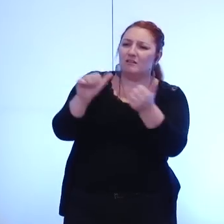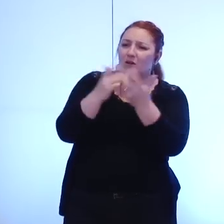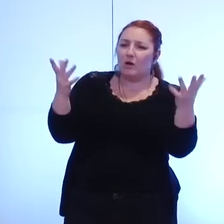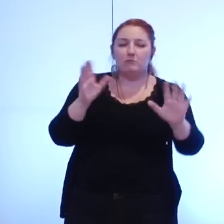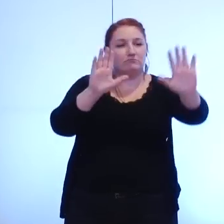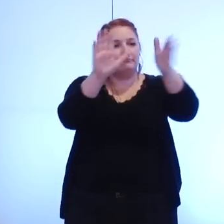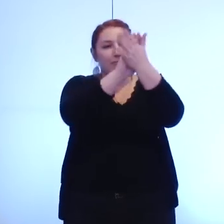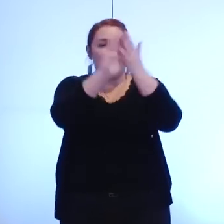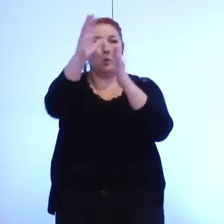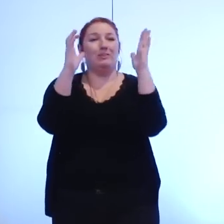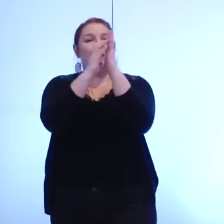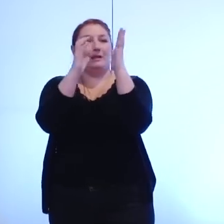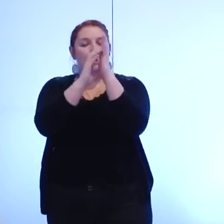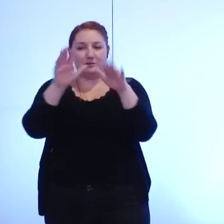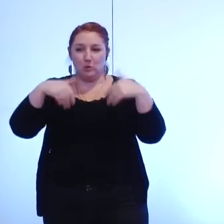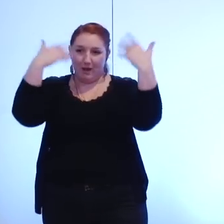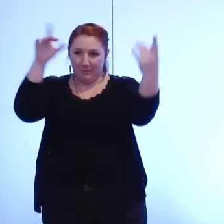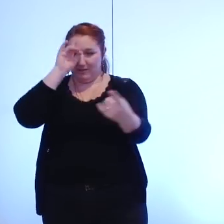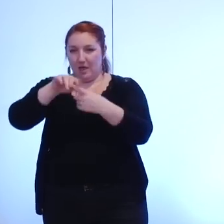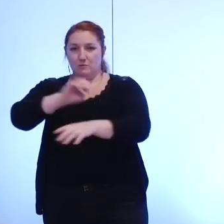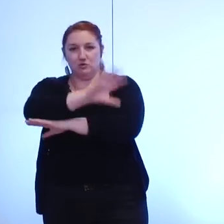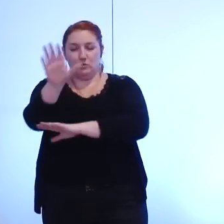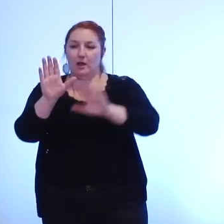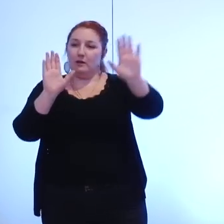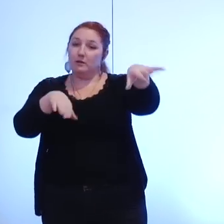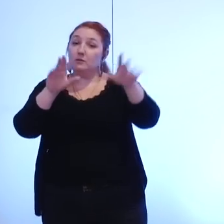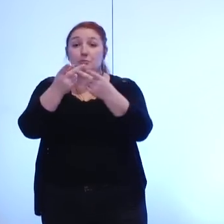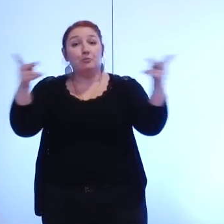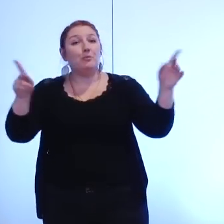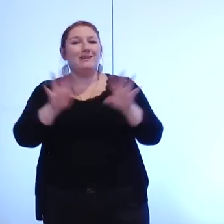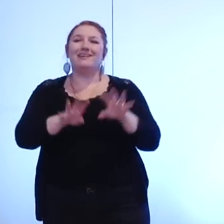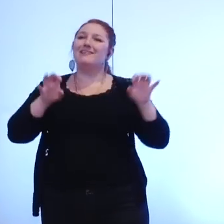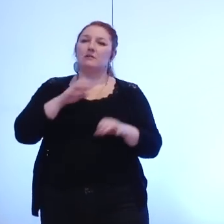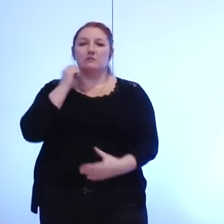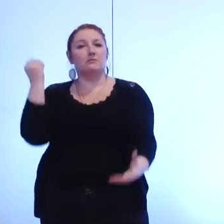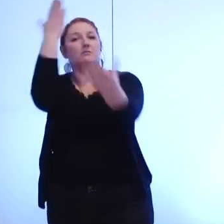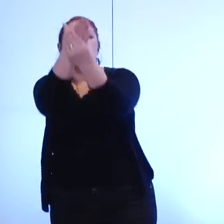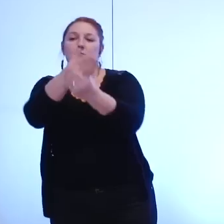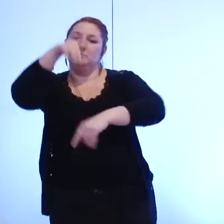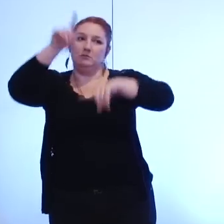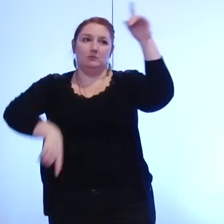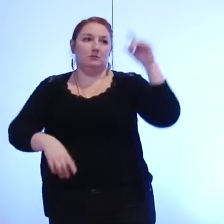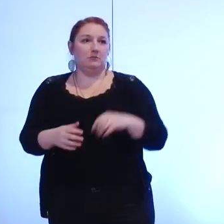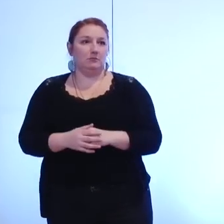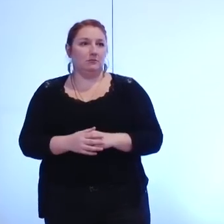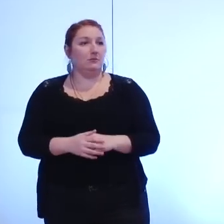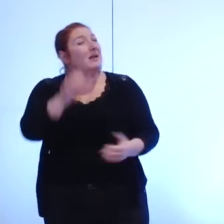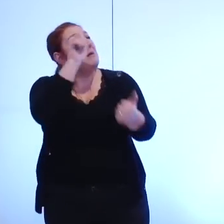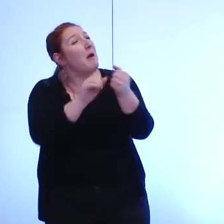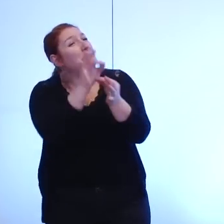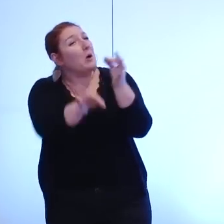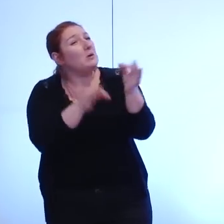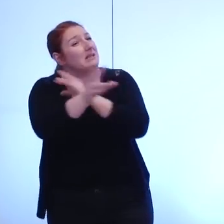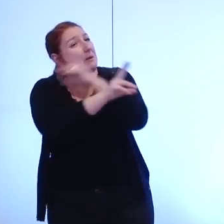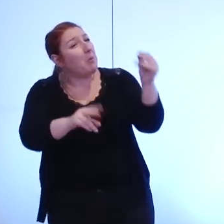une délibération par la suite et je vous rappelle que les spectateurs n'ont pas à prendre la parole